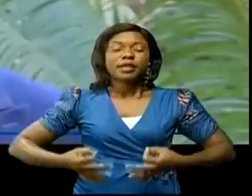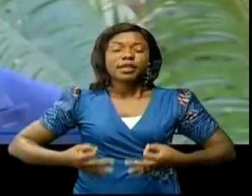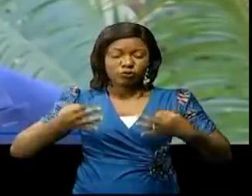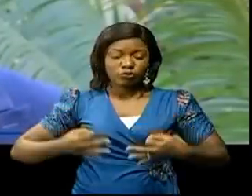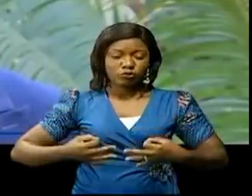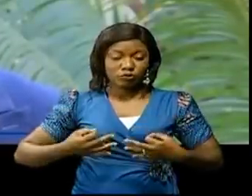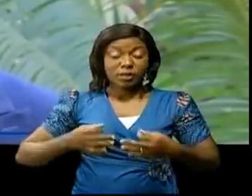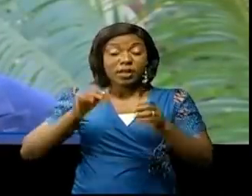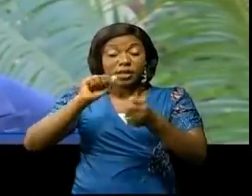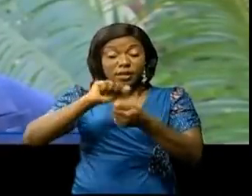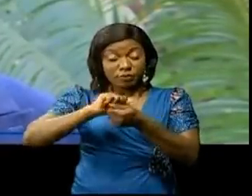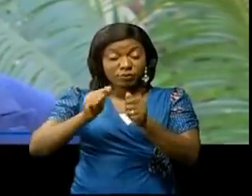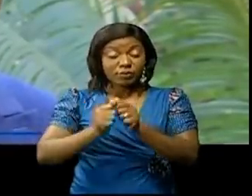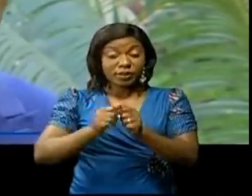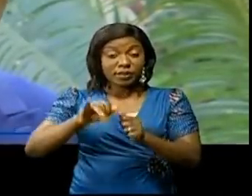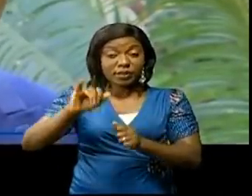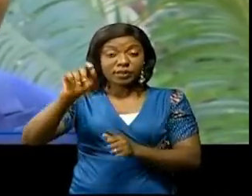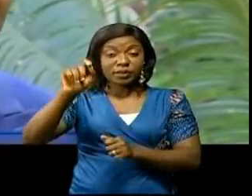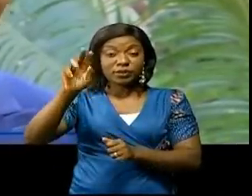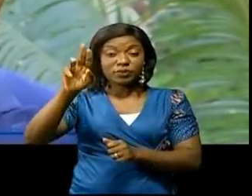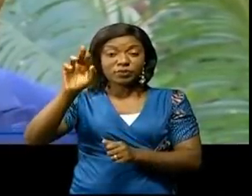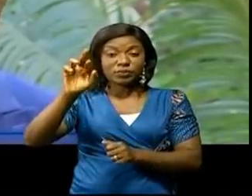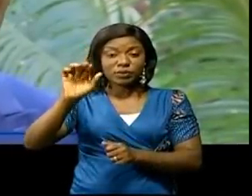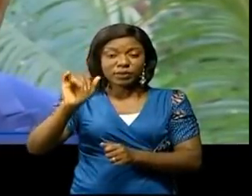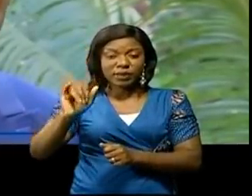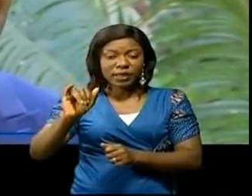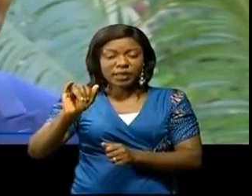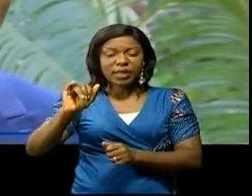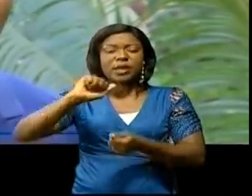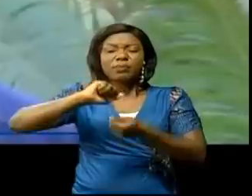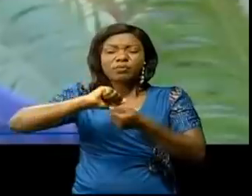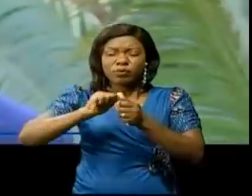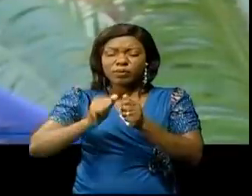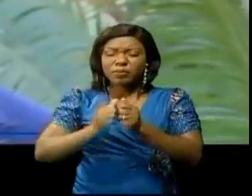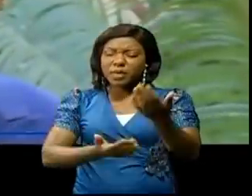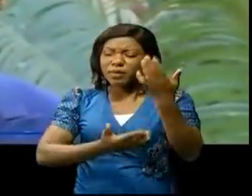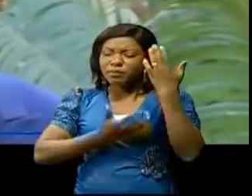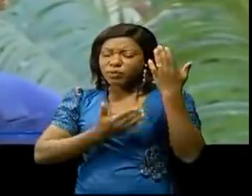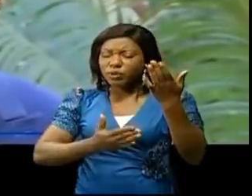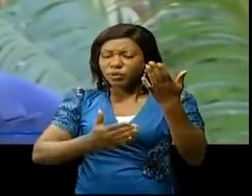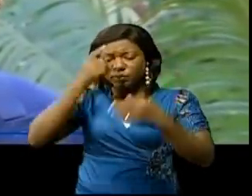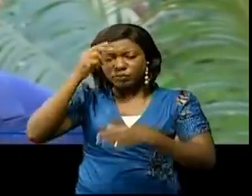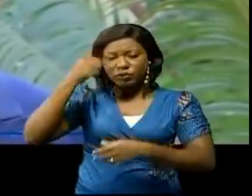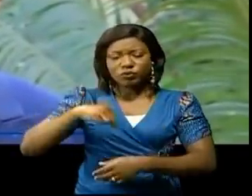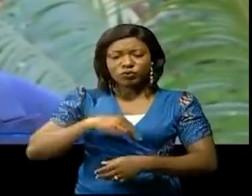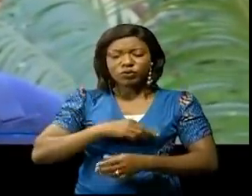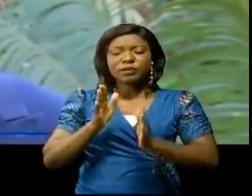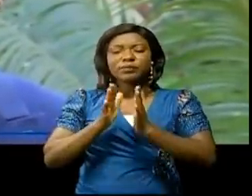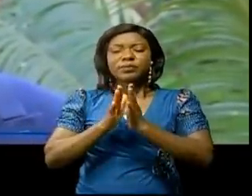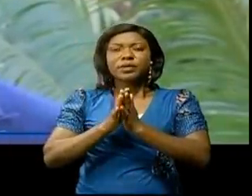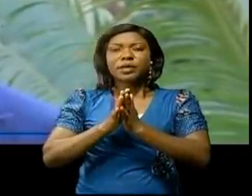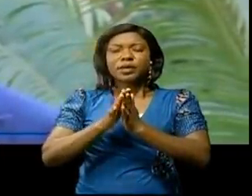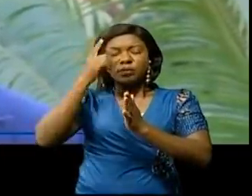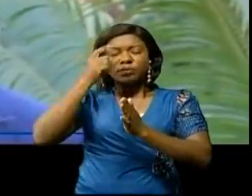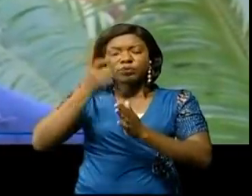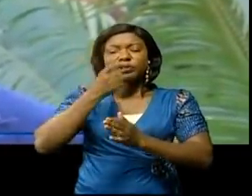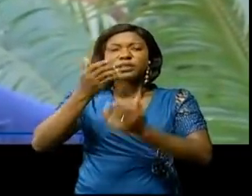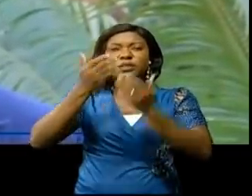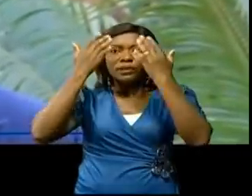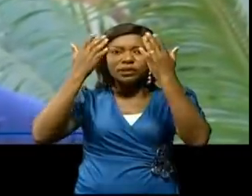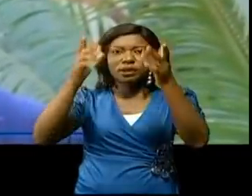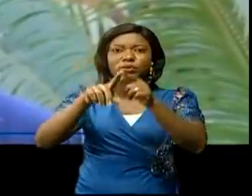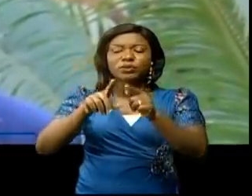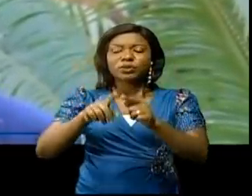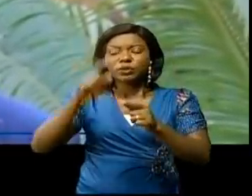restée pour nous le sujet principal de prière envers Dieu pour la